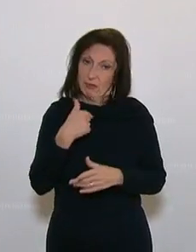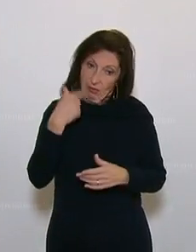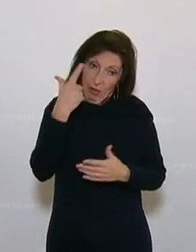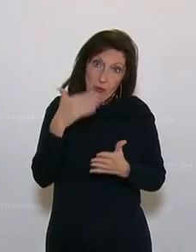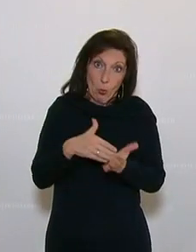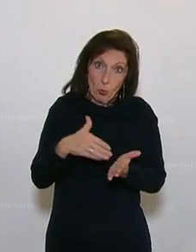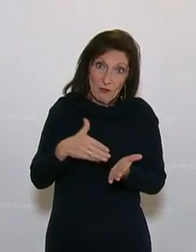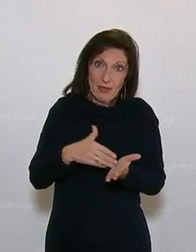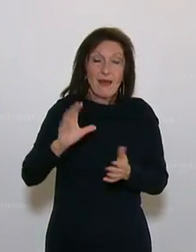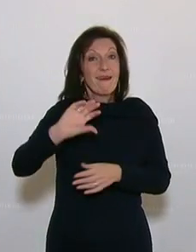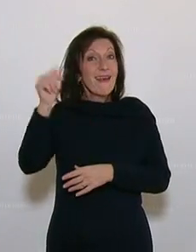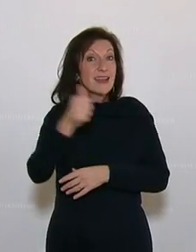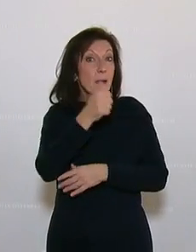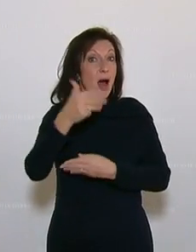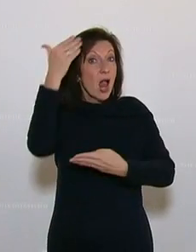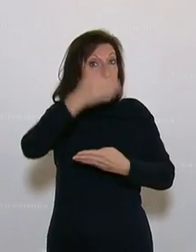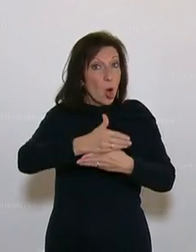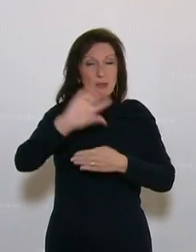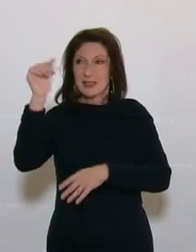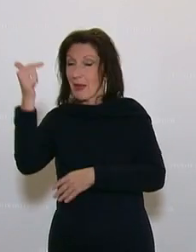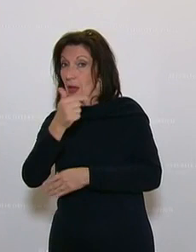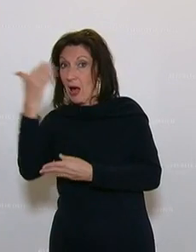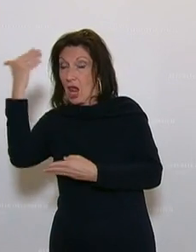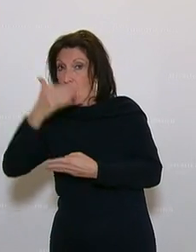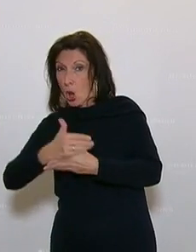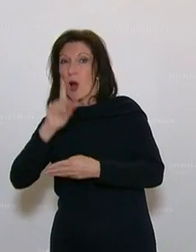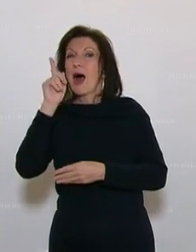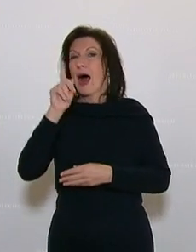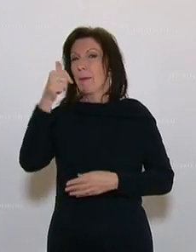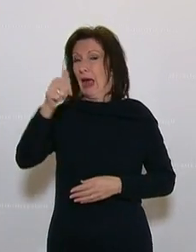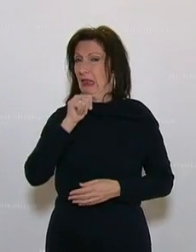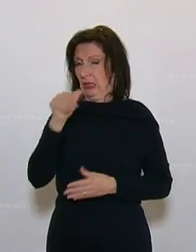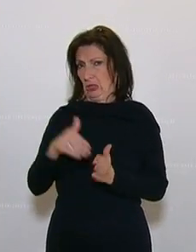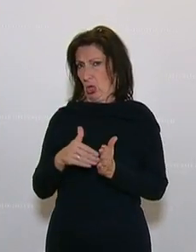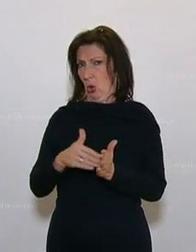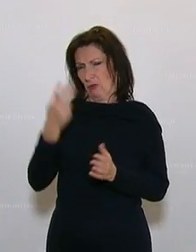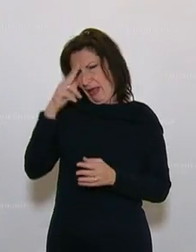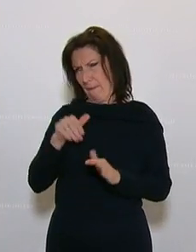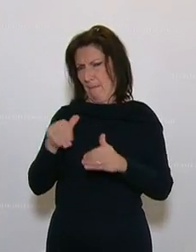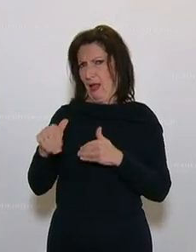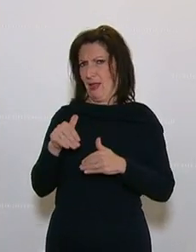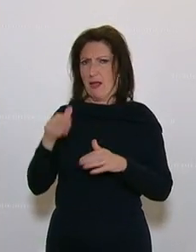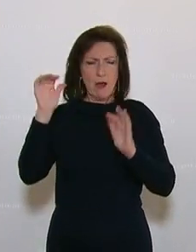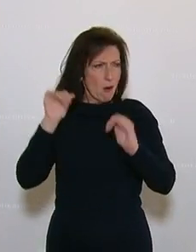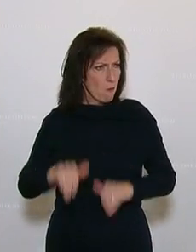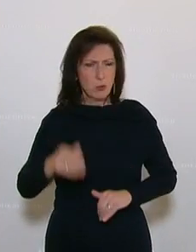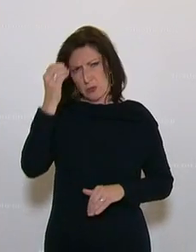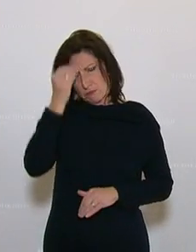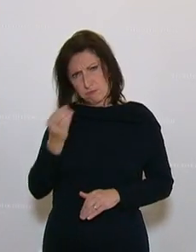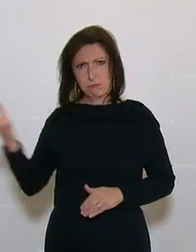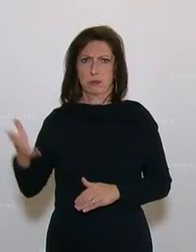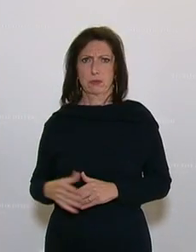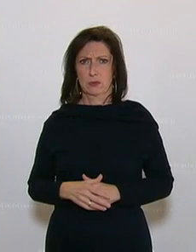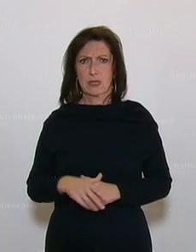sowohl beim ersten Lockdown als auch beim zweiten Lockdown. Was aber nicht notwendig war, Herr Bundesminister, und das muss ich Ihnen auch mit Nachdruck mitgeben, war die